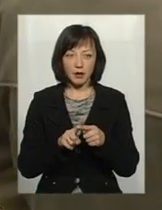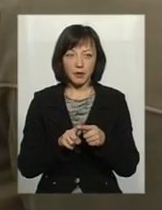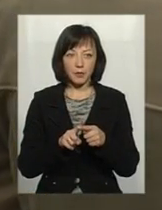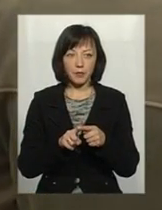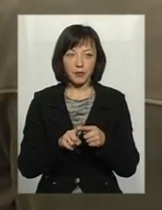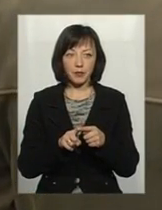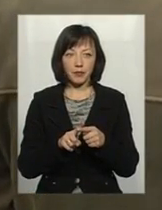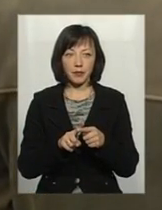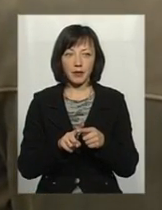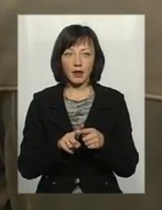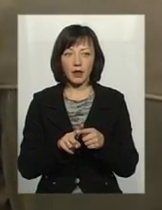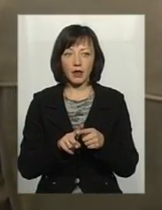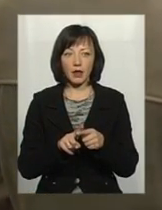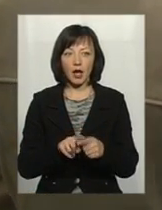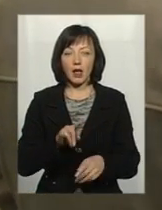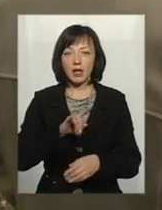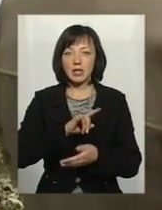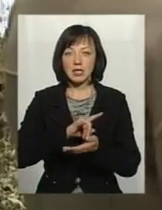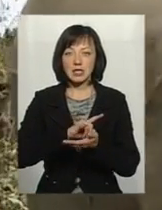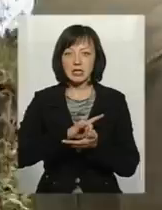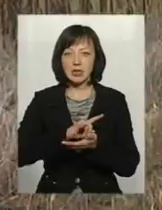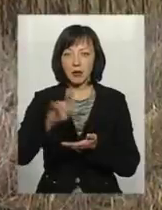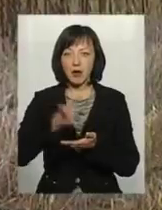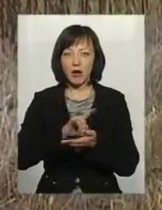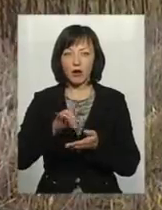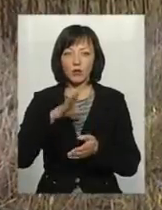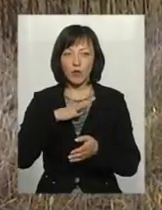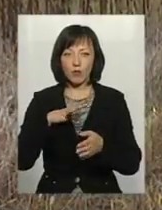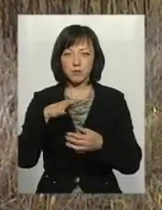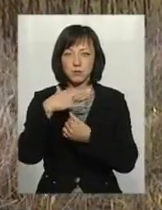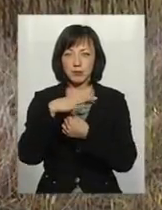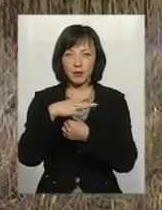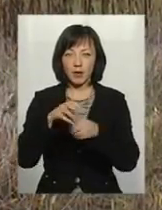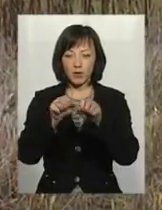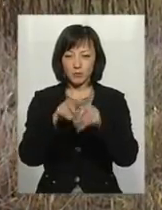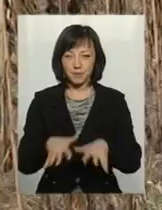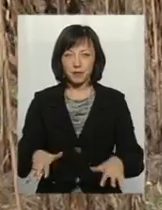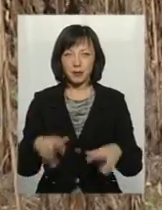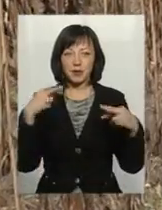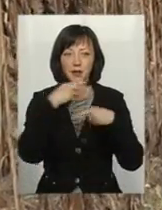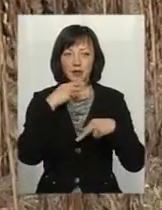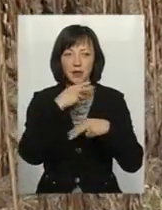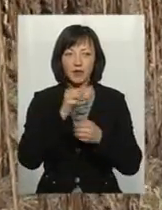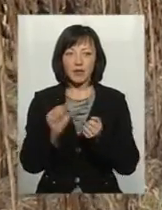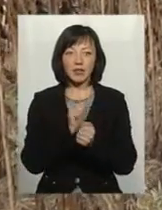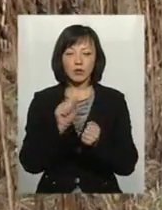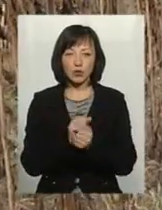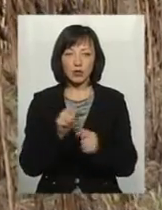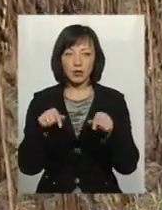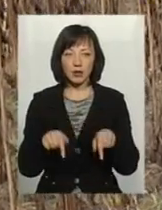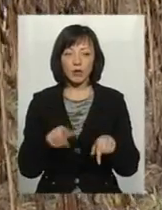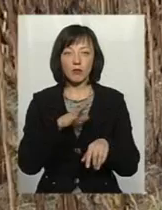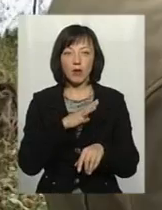Самольот крупи вносив гербіциди, щоб соняшник висушити під жнива, щоб його зібрати сухим. Тут було